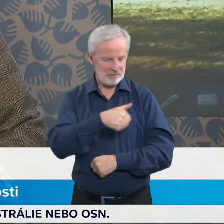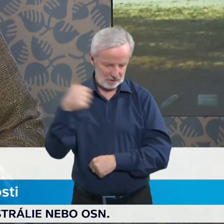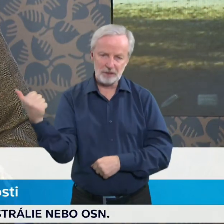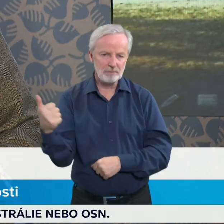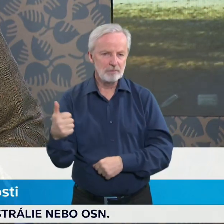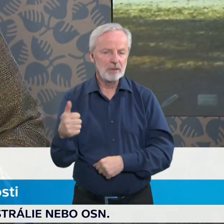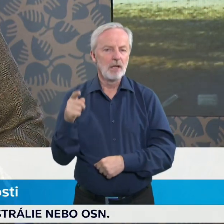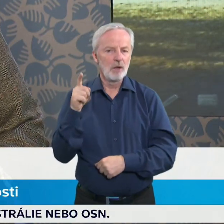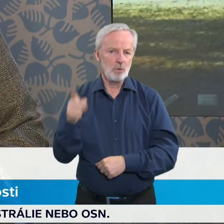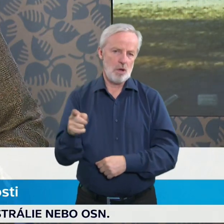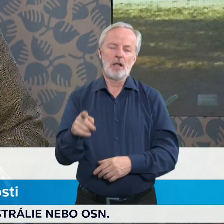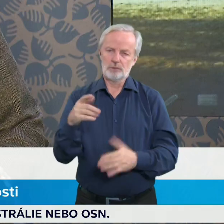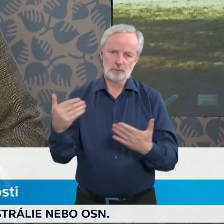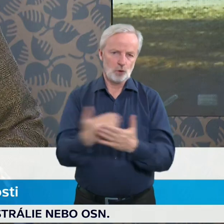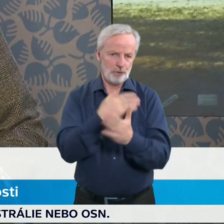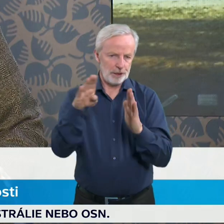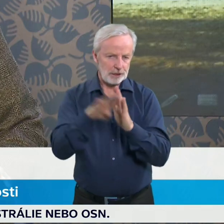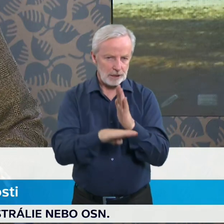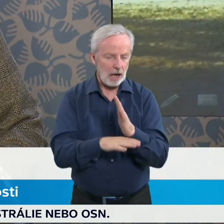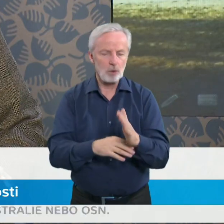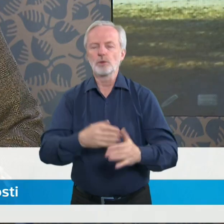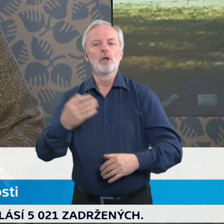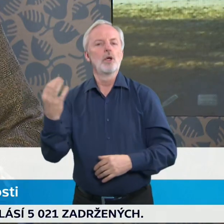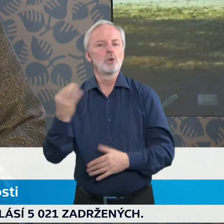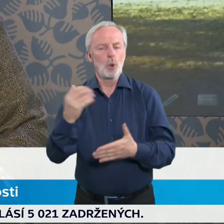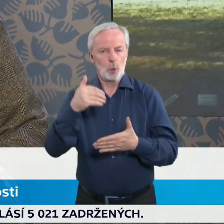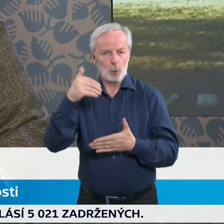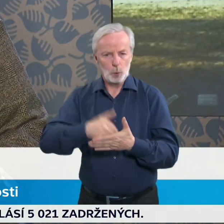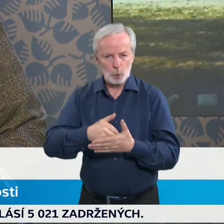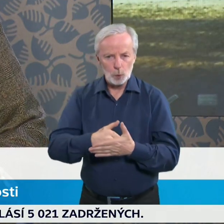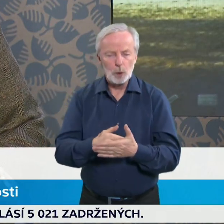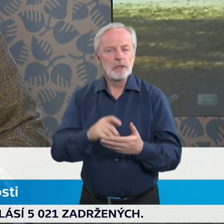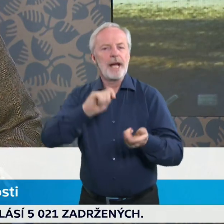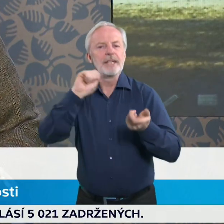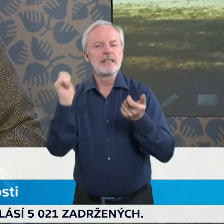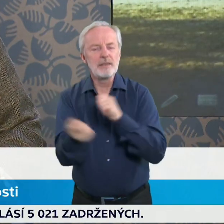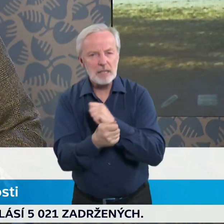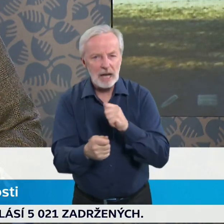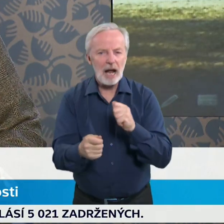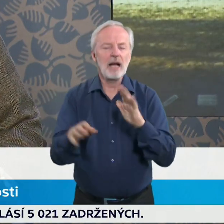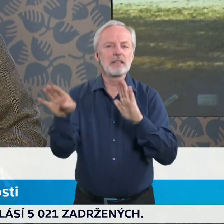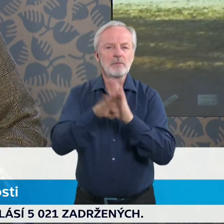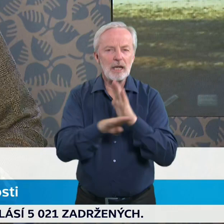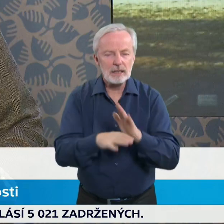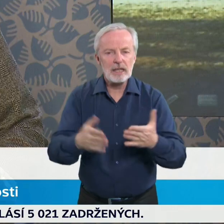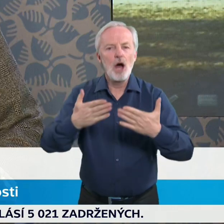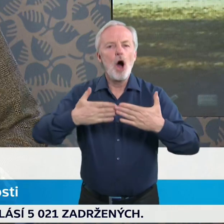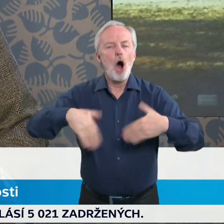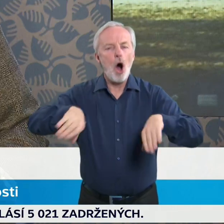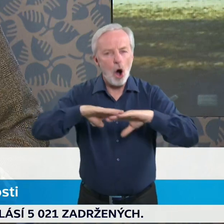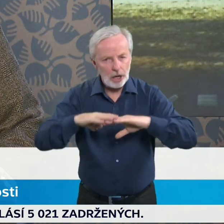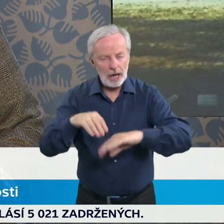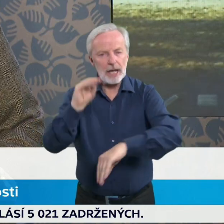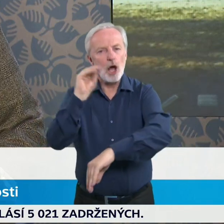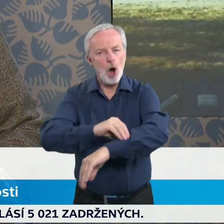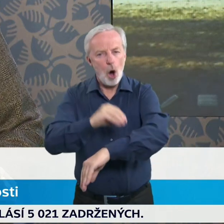transpozici. Jedná se o transpozici směrnice o ochraně oznamovatelů, kterou jsme